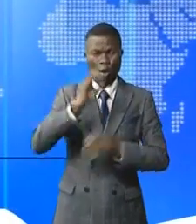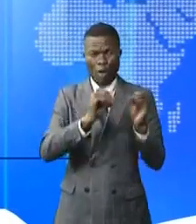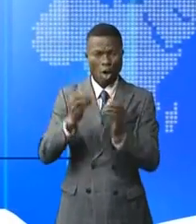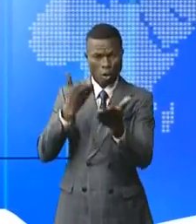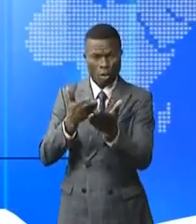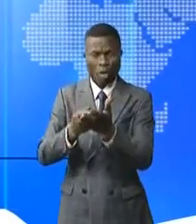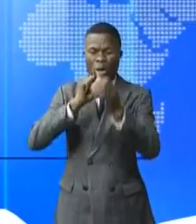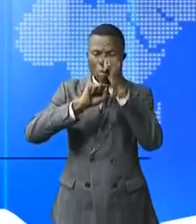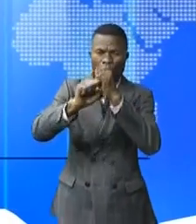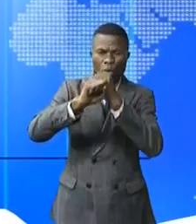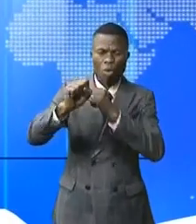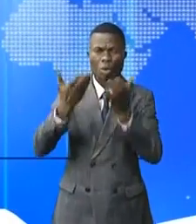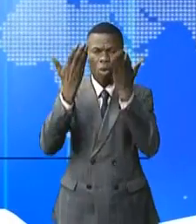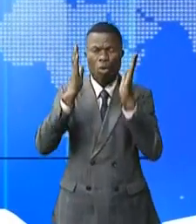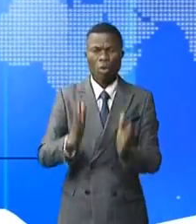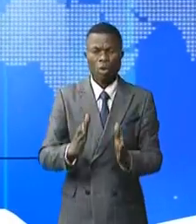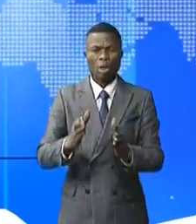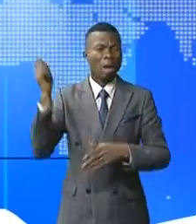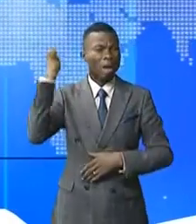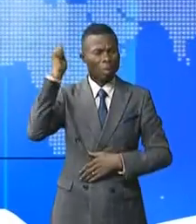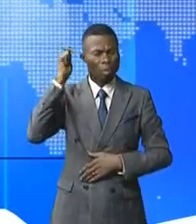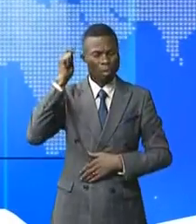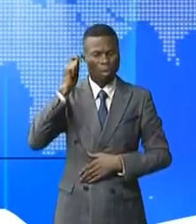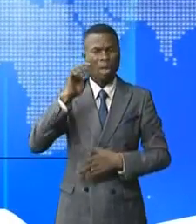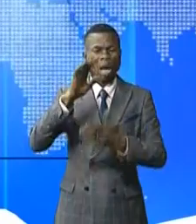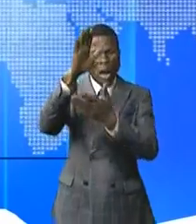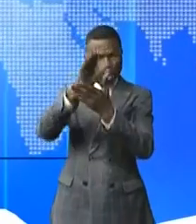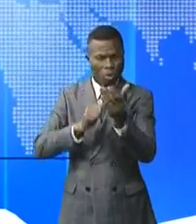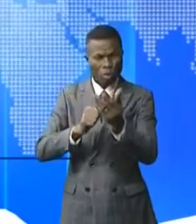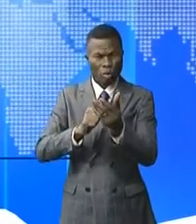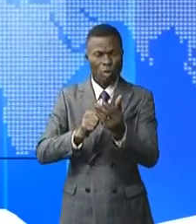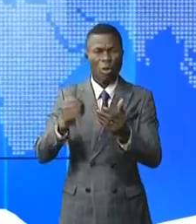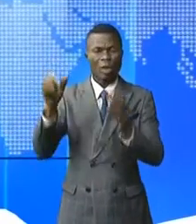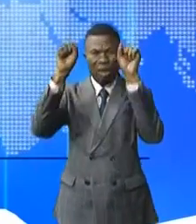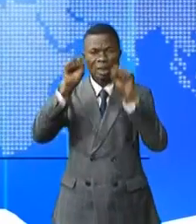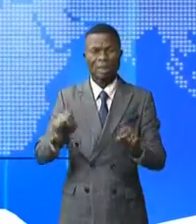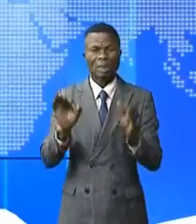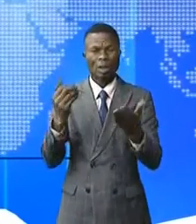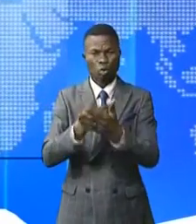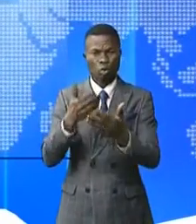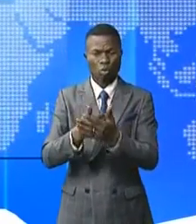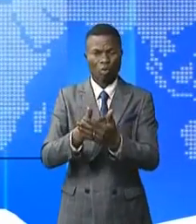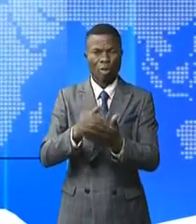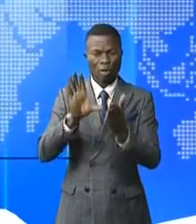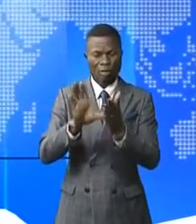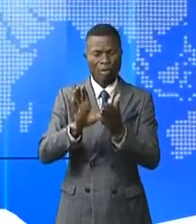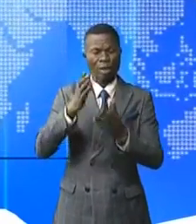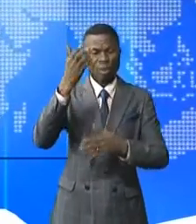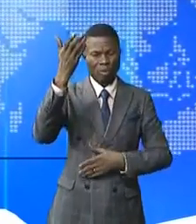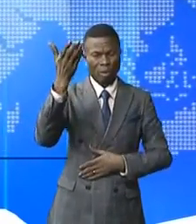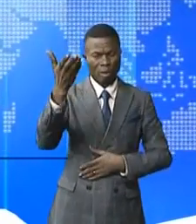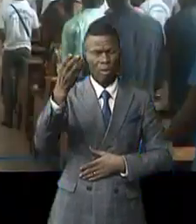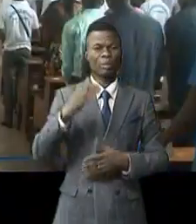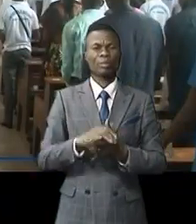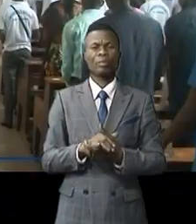pour sensibiliser les étudiants et professeurs de s'adapter à ce nouveau système. Emmanuel, commissaire, pour le